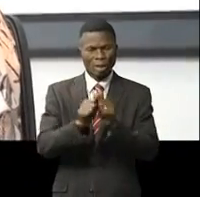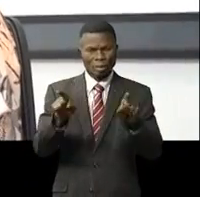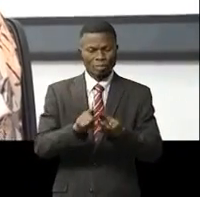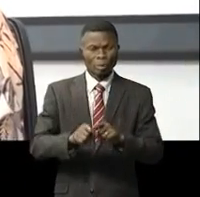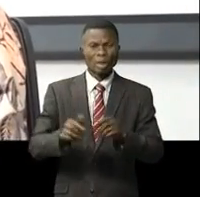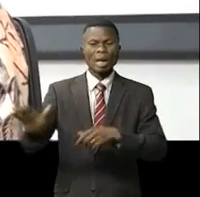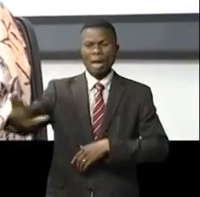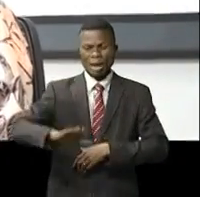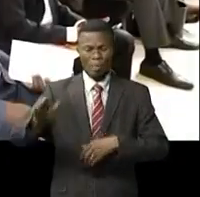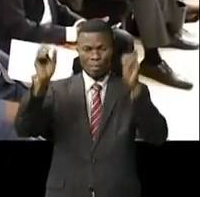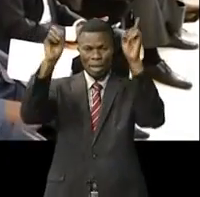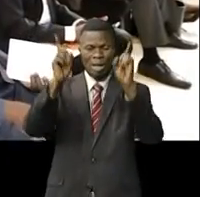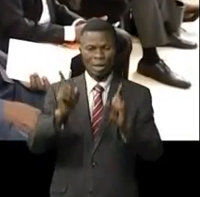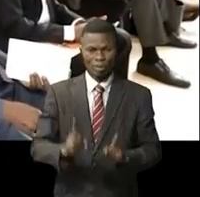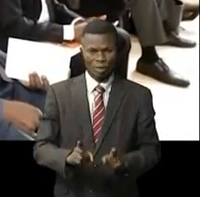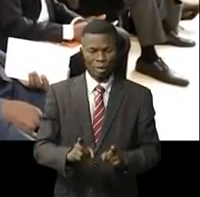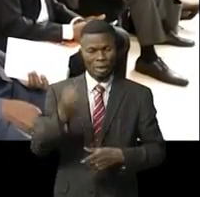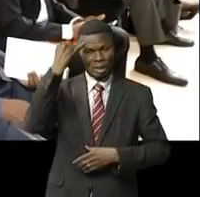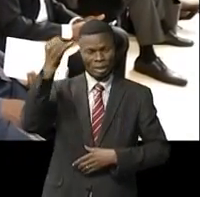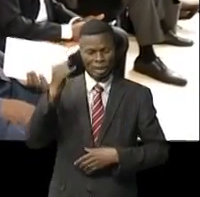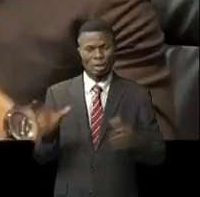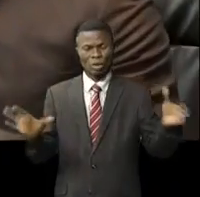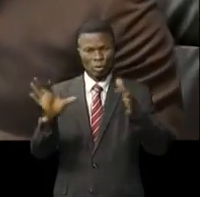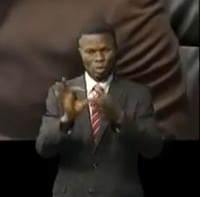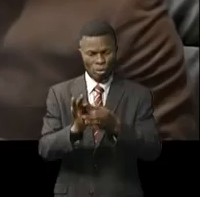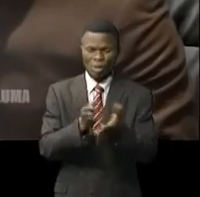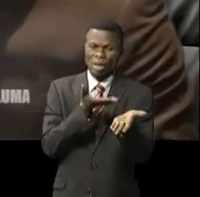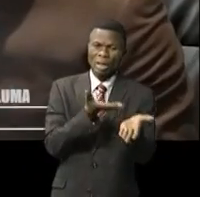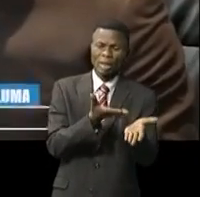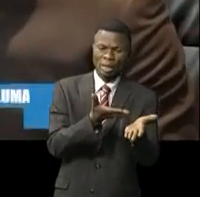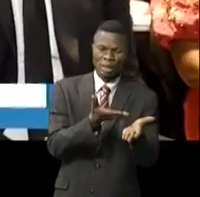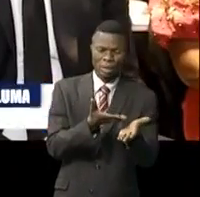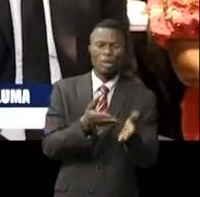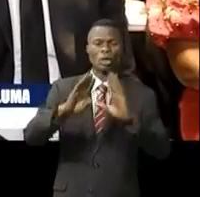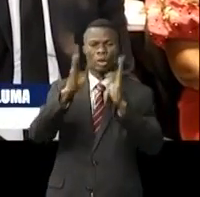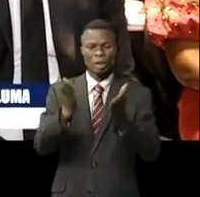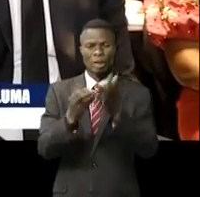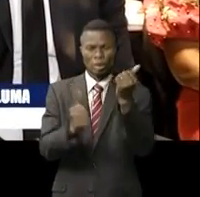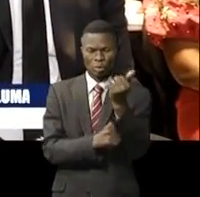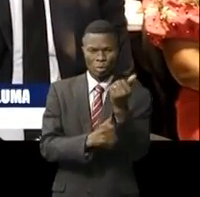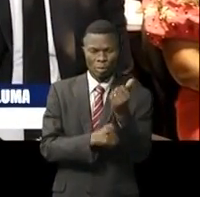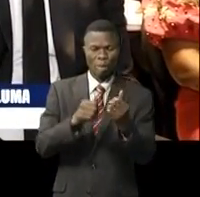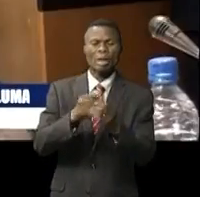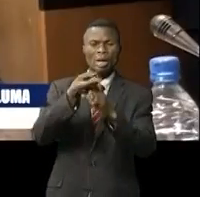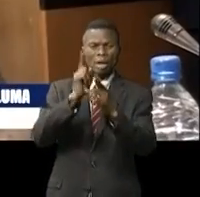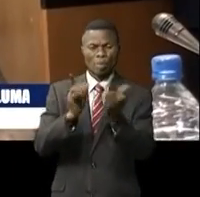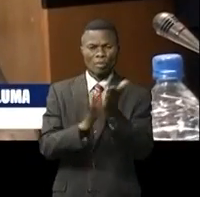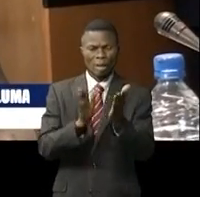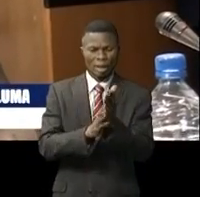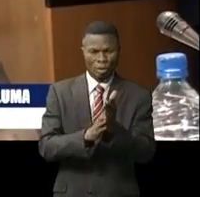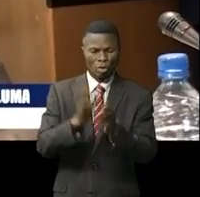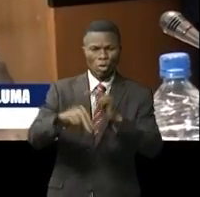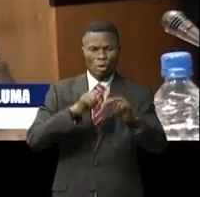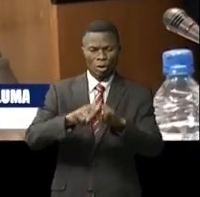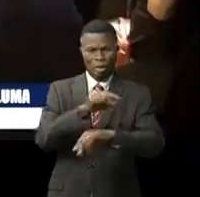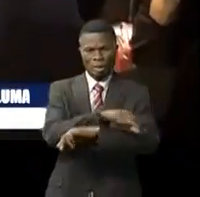pays africains sont dans une logique de coopération pour permettre aux élites sorties des écoles nationales d'administration de pouvoir